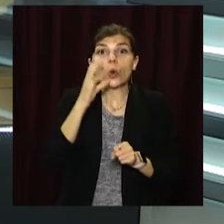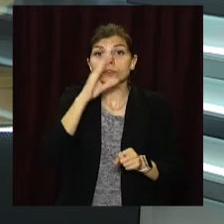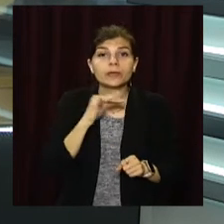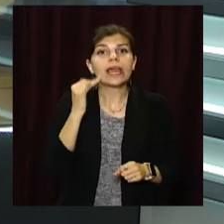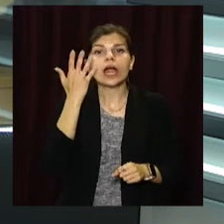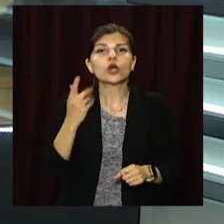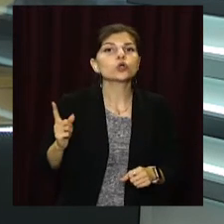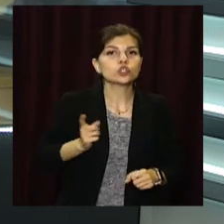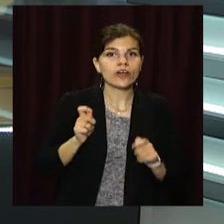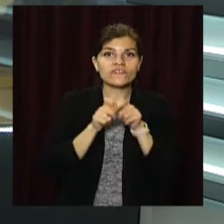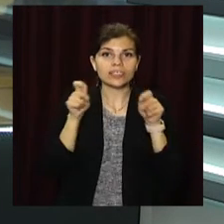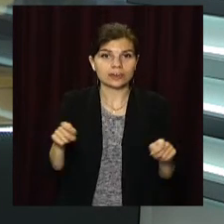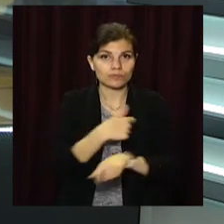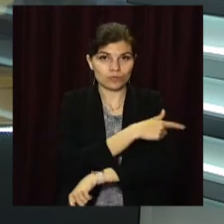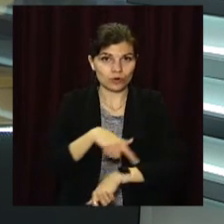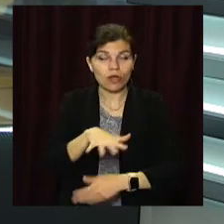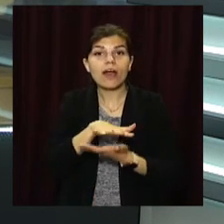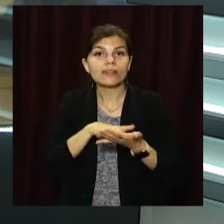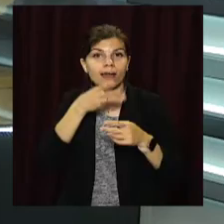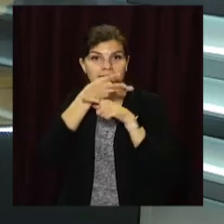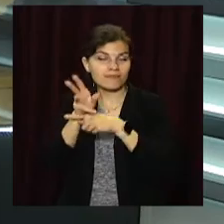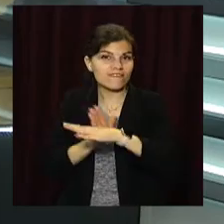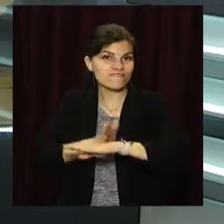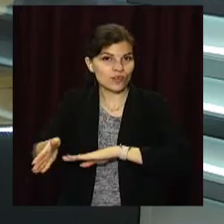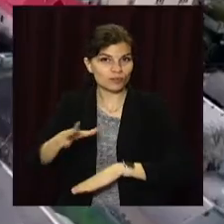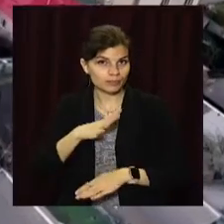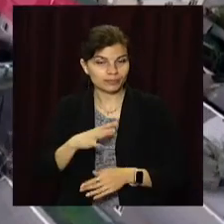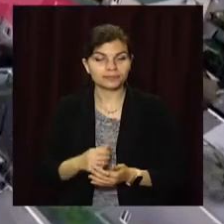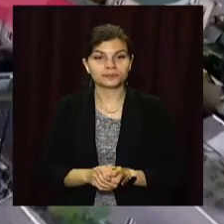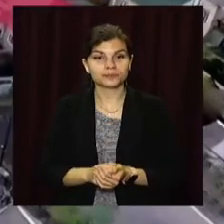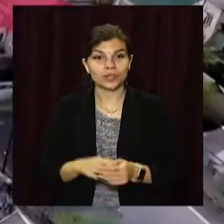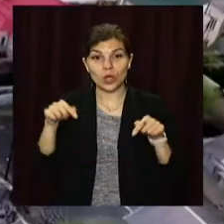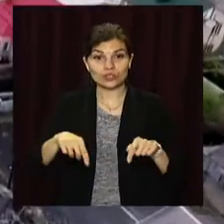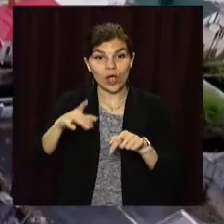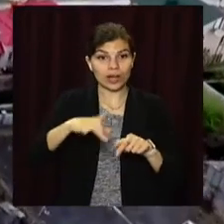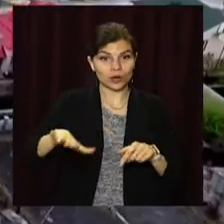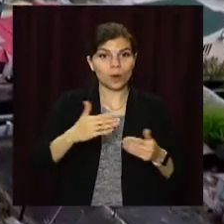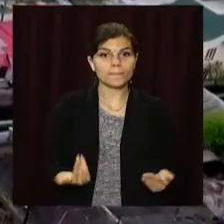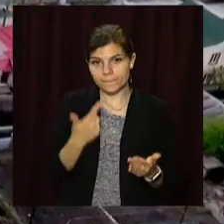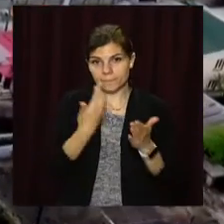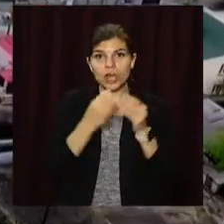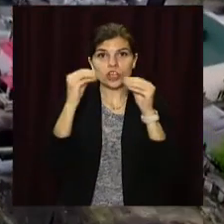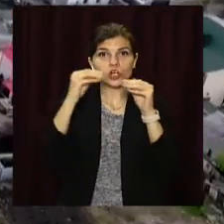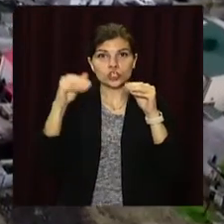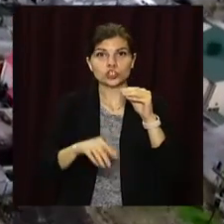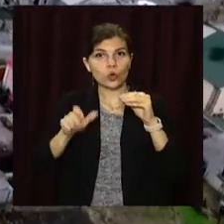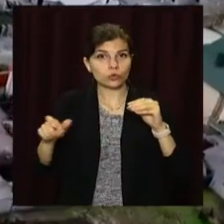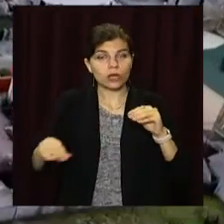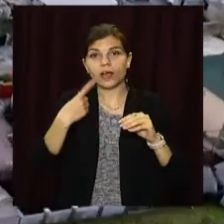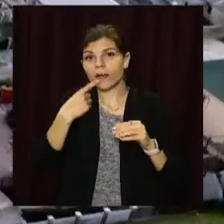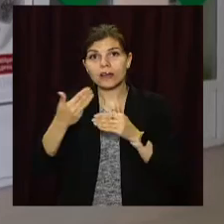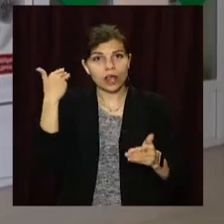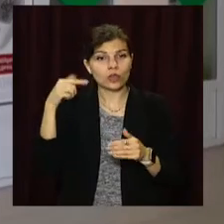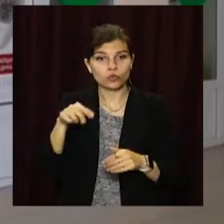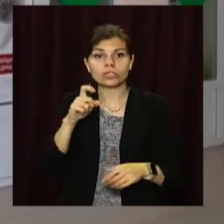чекати на відкриття медзакладу? Далі в сюжеті. У цьому районі проживають майже 10 тисяч людей. Кажуть,